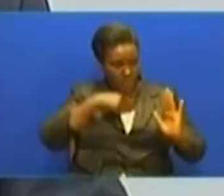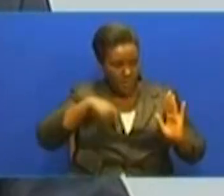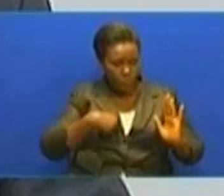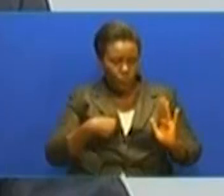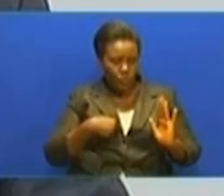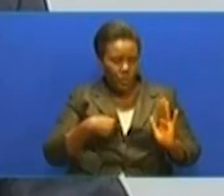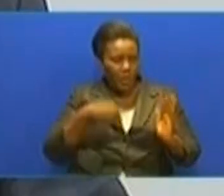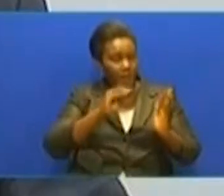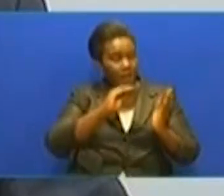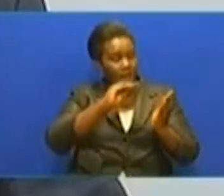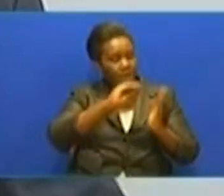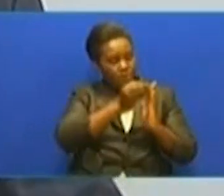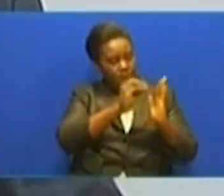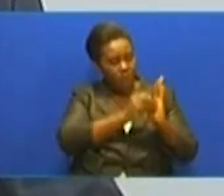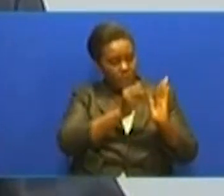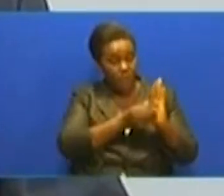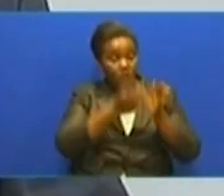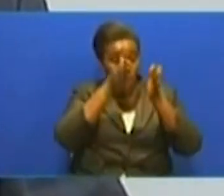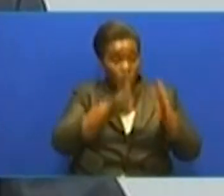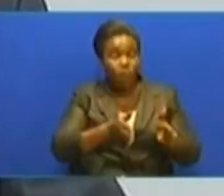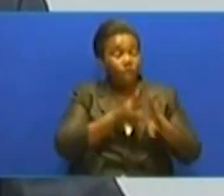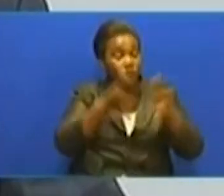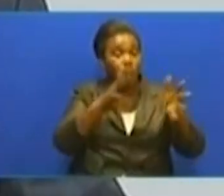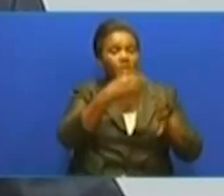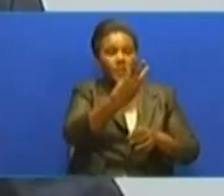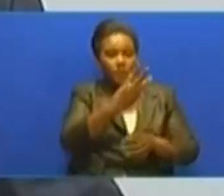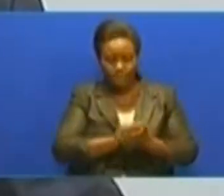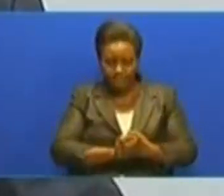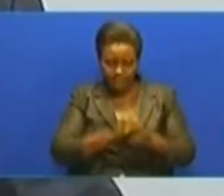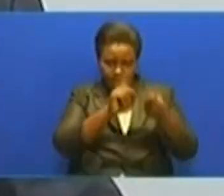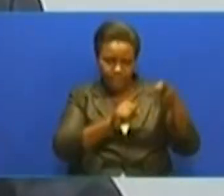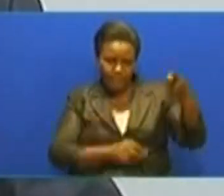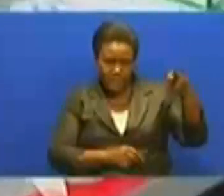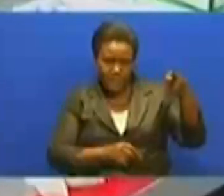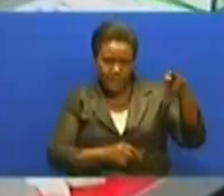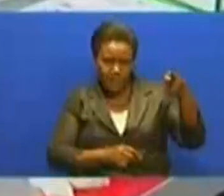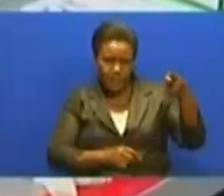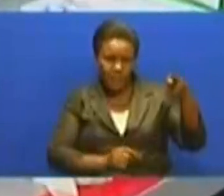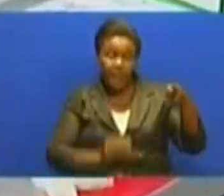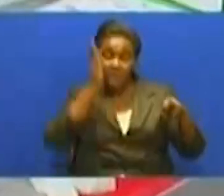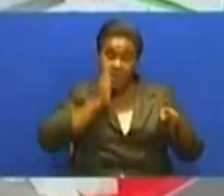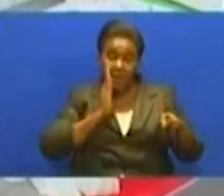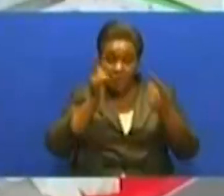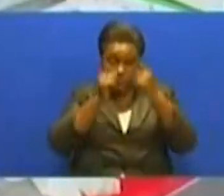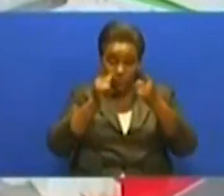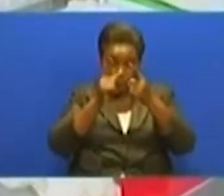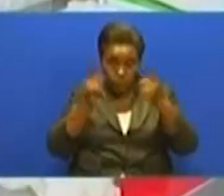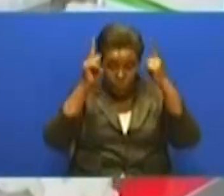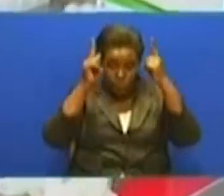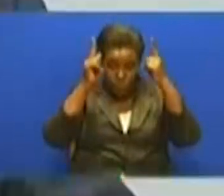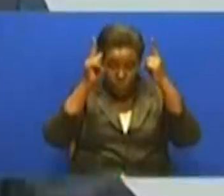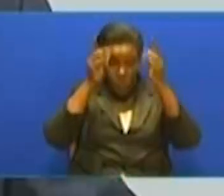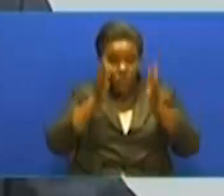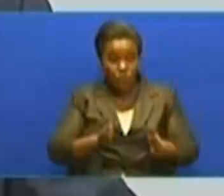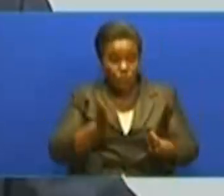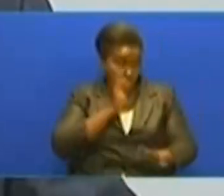komponenti kubwa 3 Eneo la kwanza li nahusu wa hitimu wanaitoka vio viku